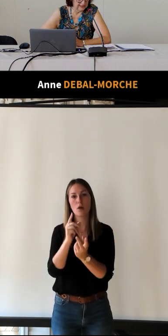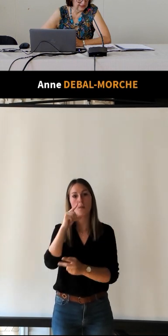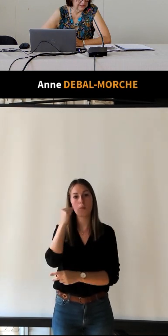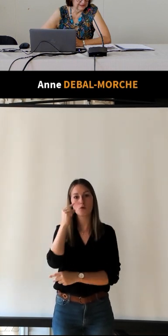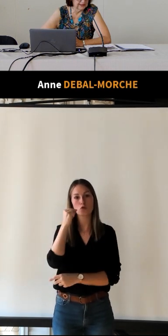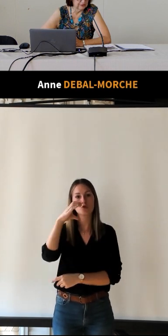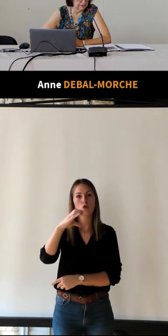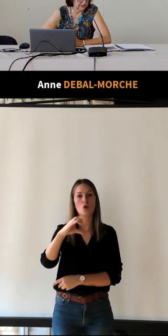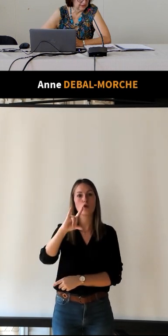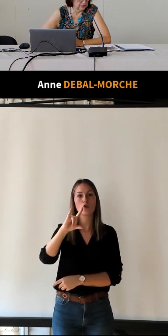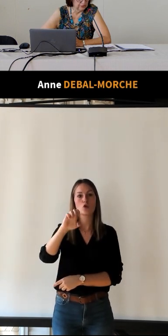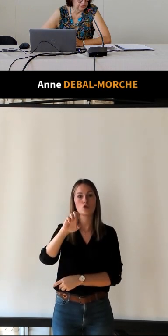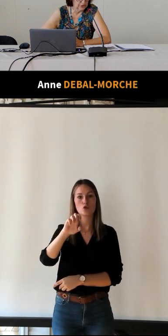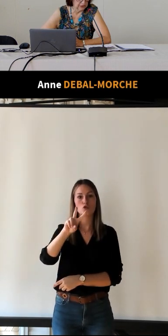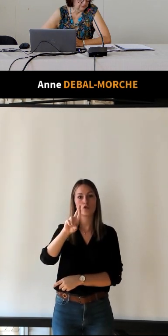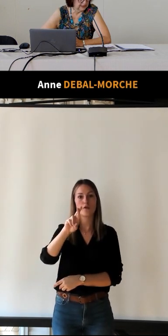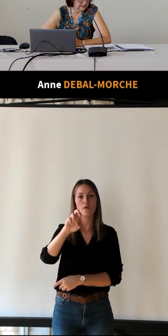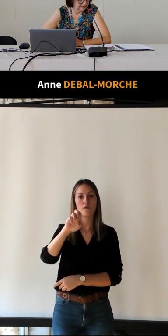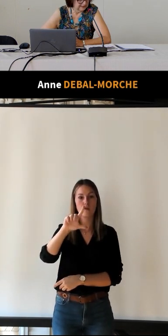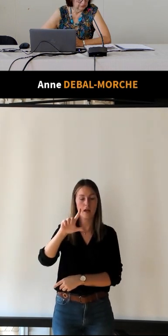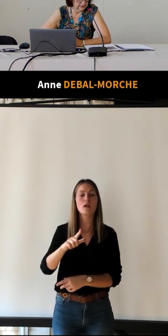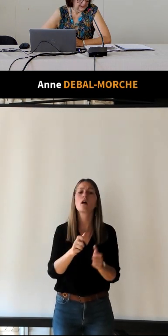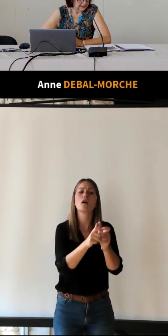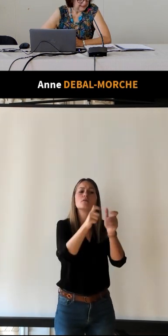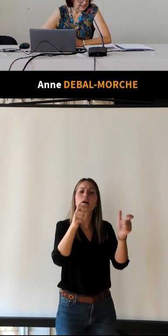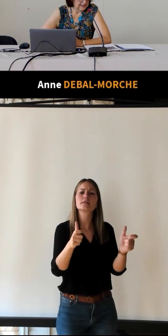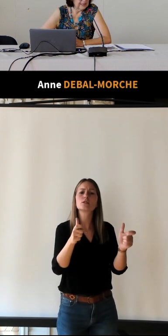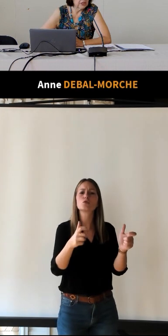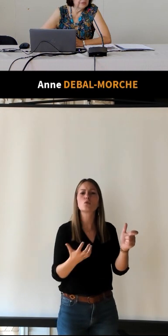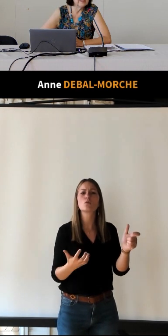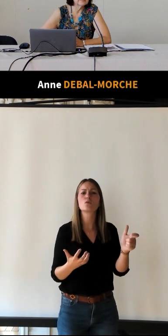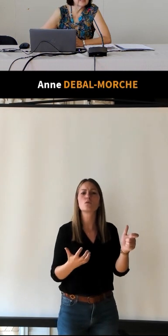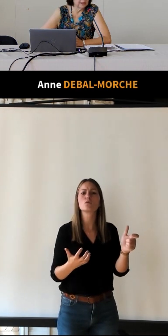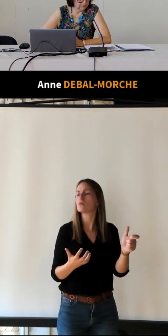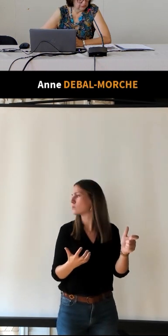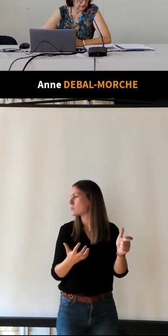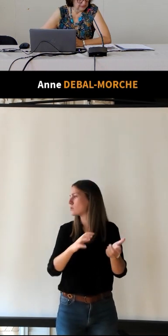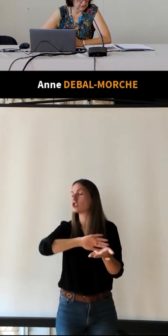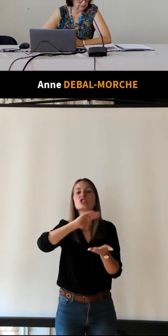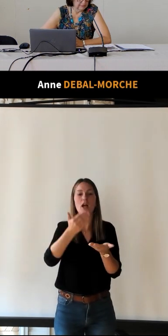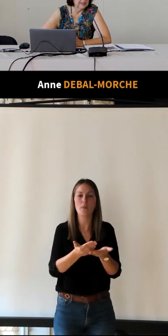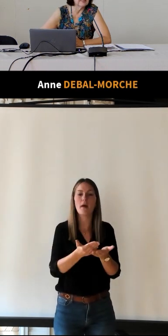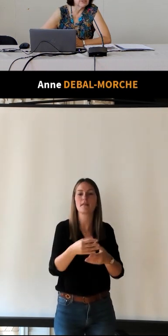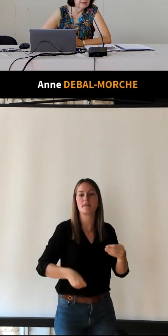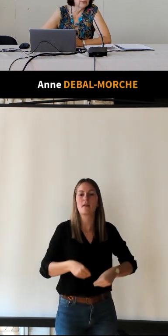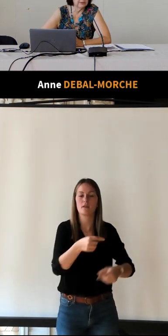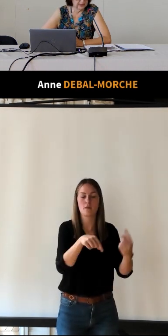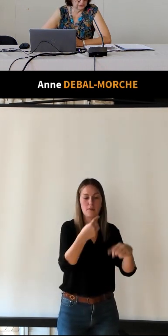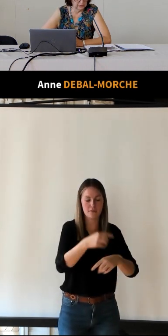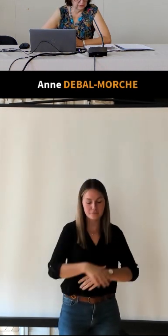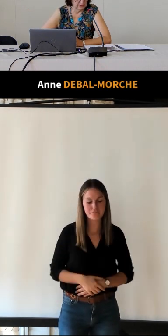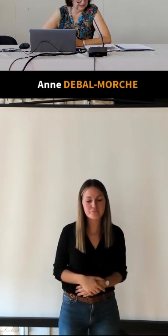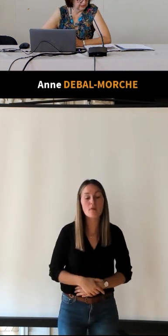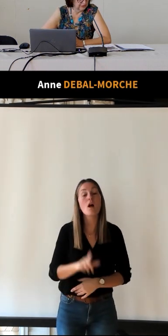Chevrel, directeur de l'institution Charlemagne, et l'archiviste est Louis de Grandmaison, qui est l'archiviste du